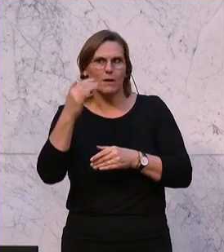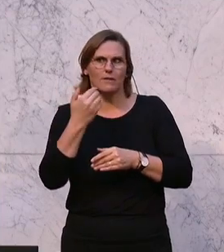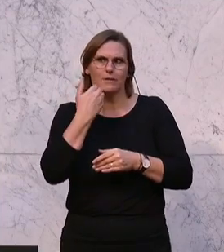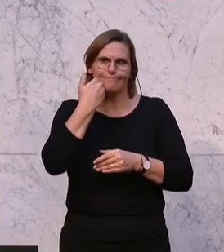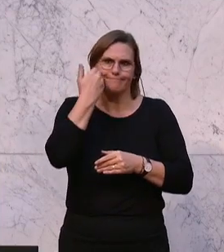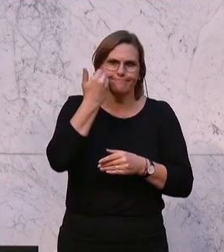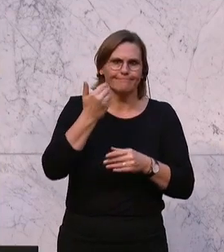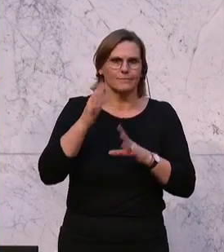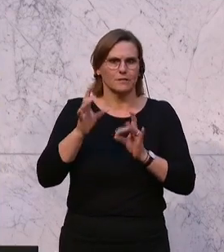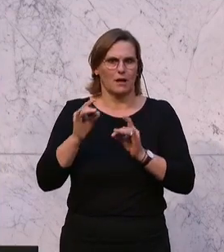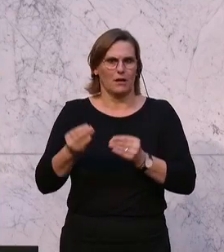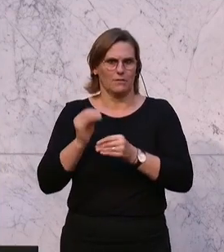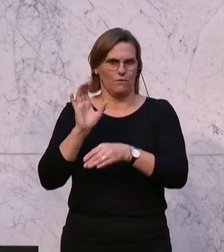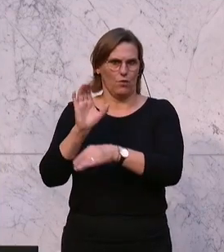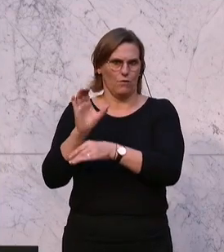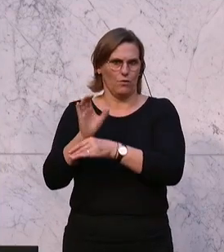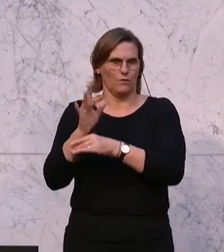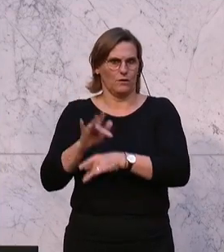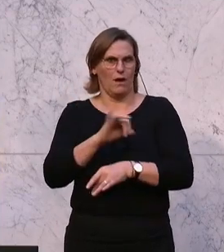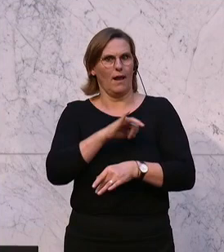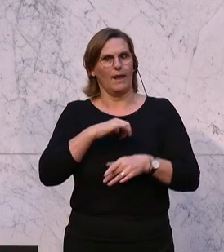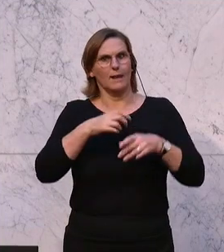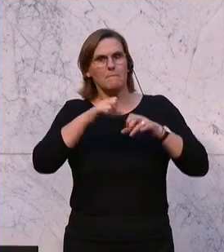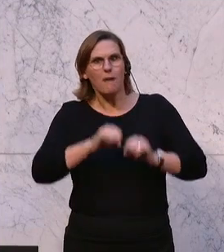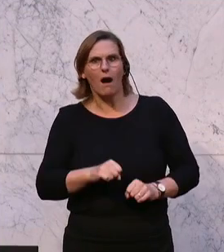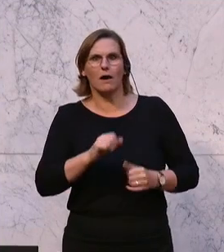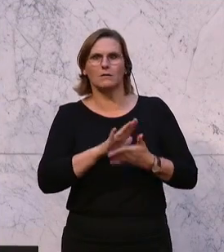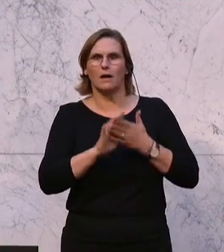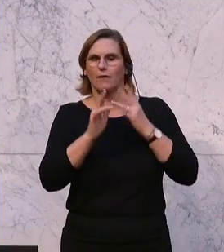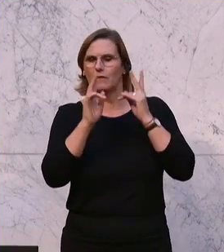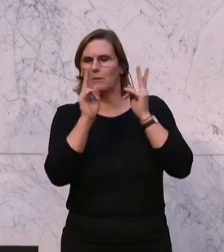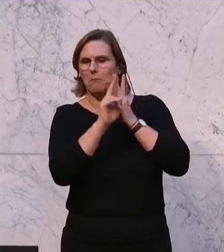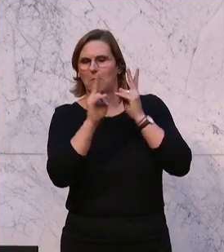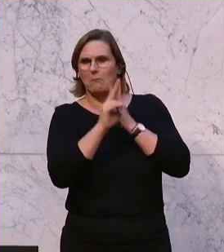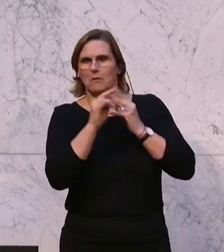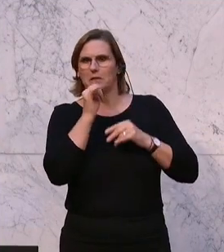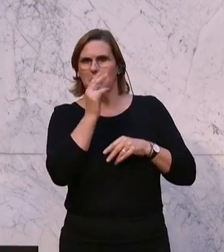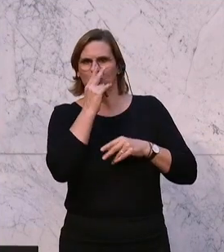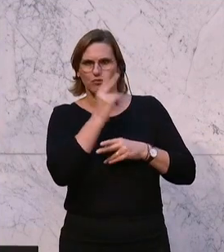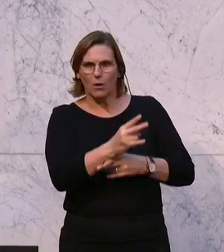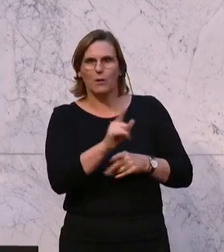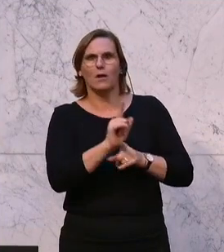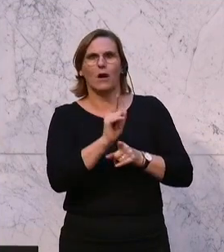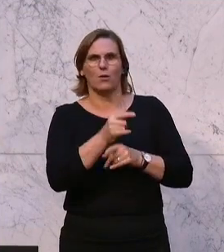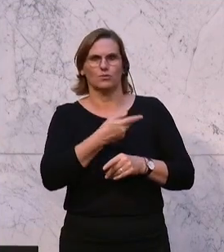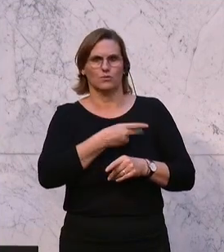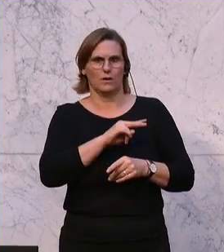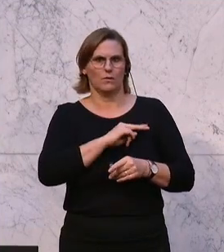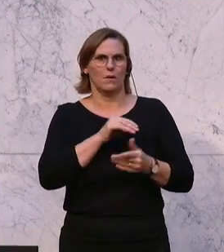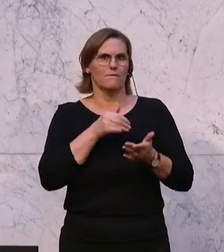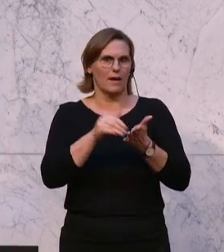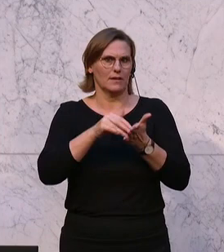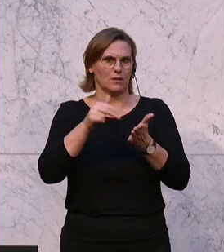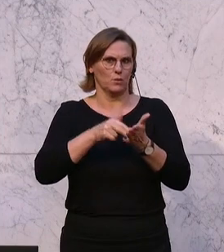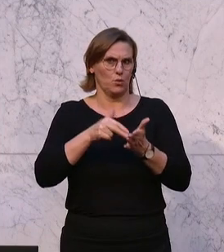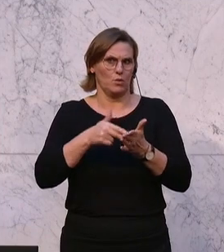vorgeworfen werden kann, die sie aufgrund ihrer Macht Ignoranz zu verantworten hat. Das wird auch so weitergehen. Ich bin überzeugt